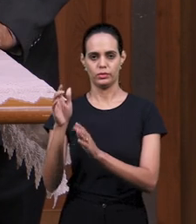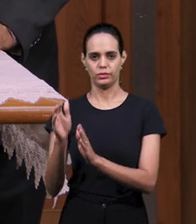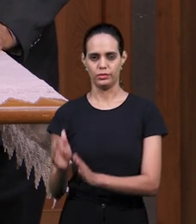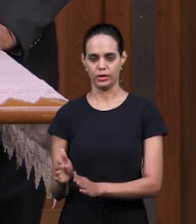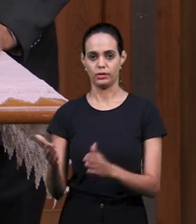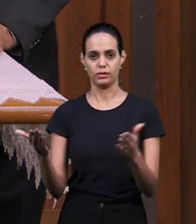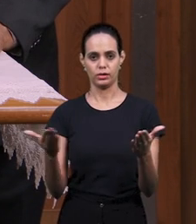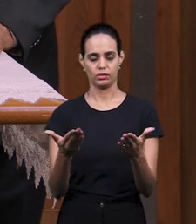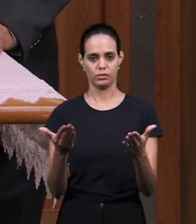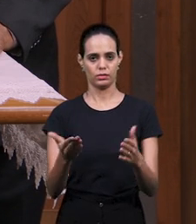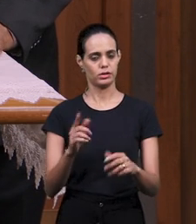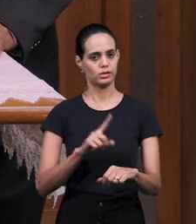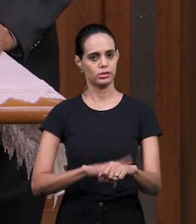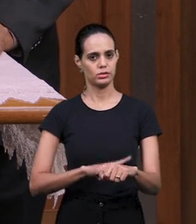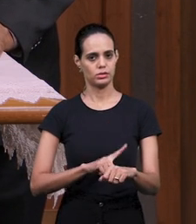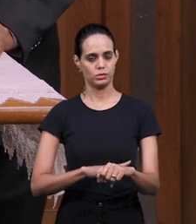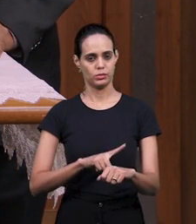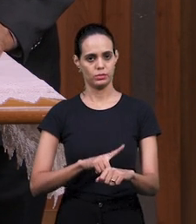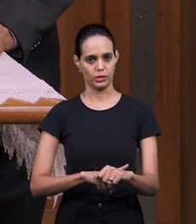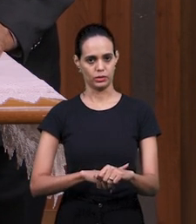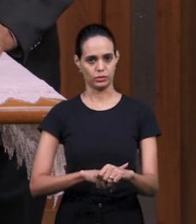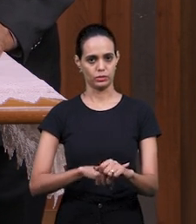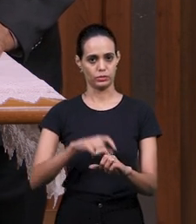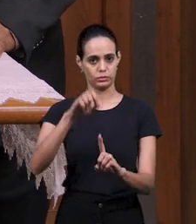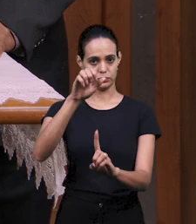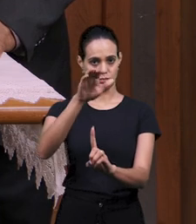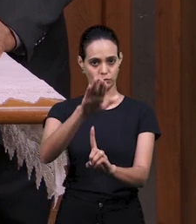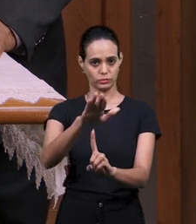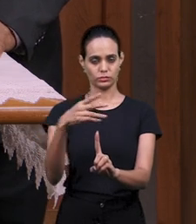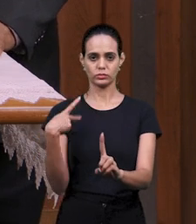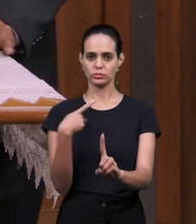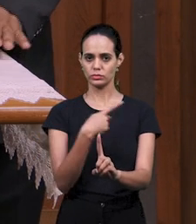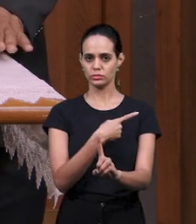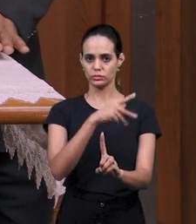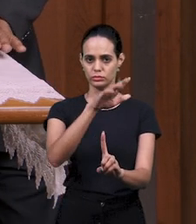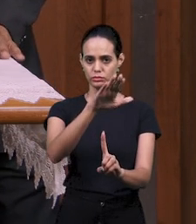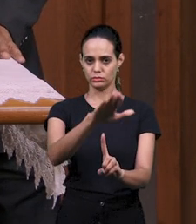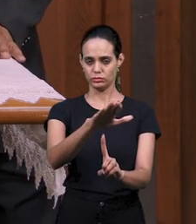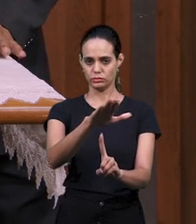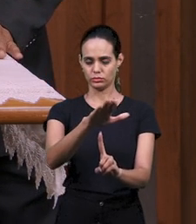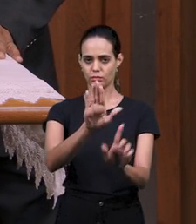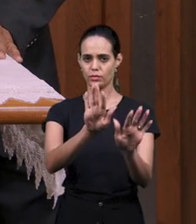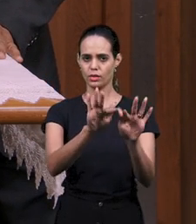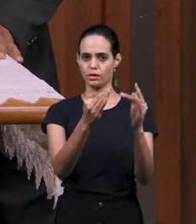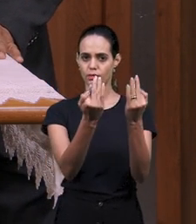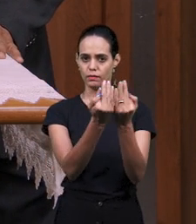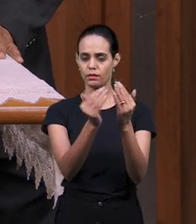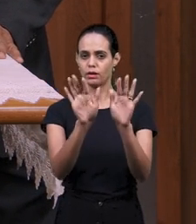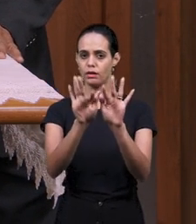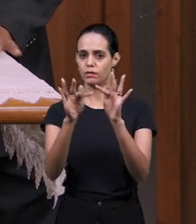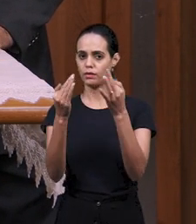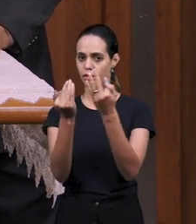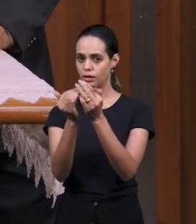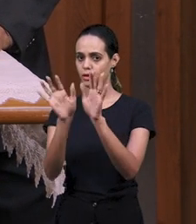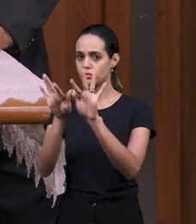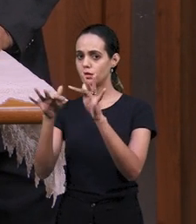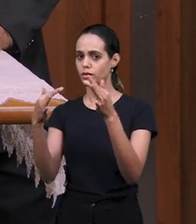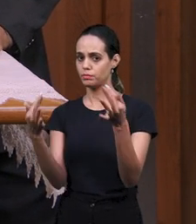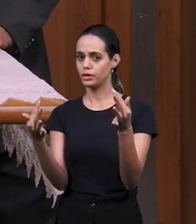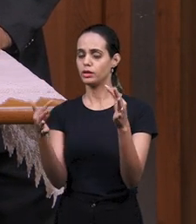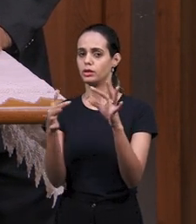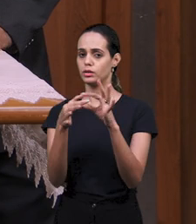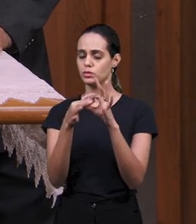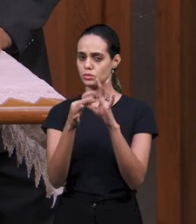с вами помолимся с возложением рук за дома, за семьи собранные. И вы,